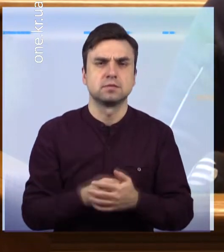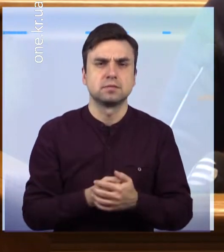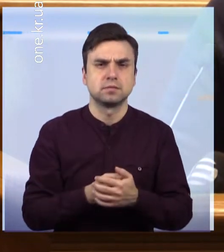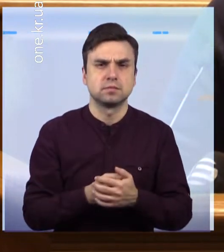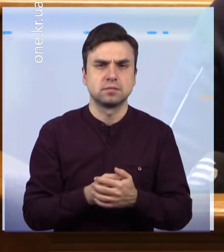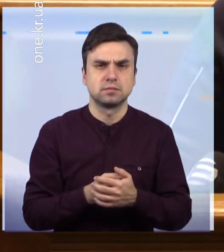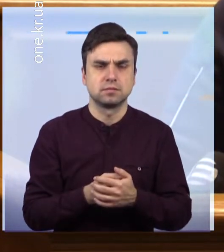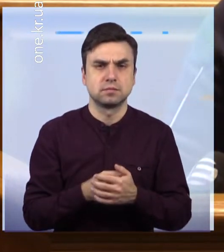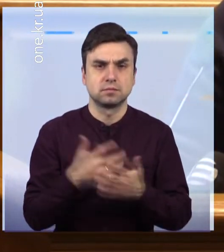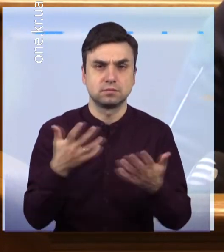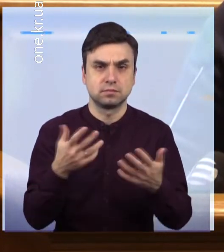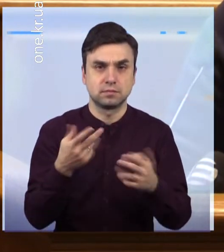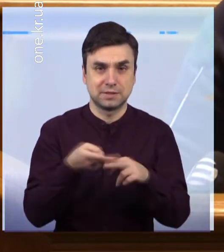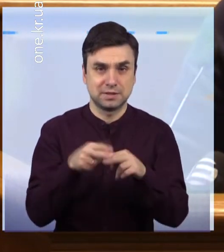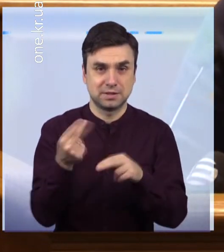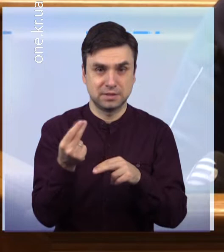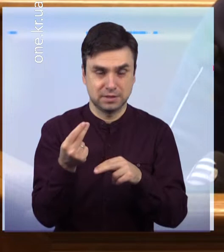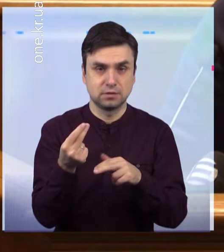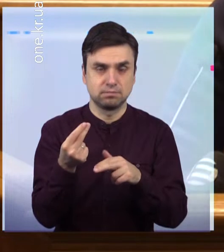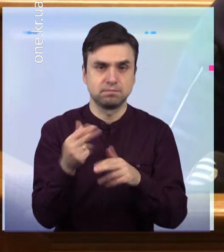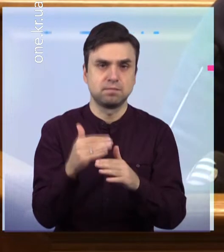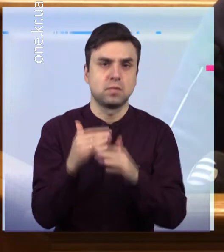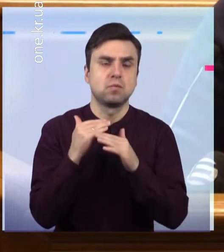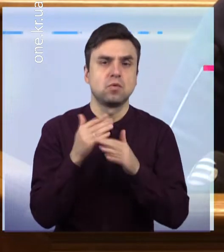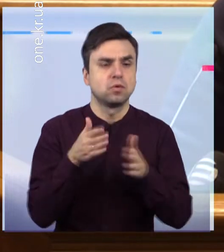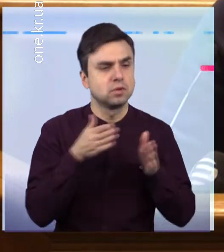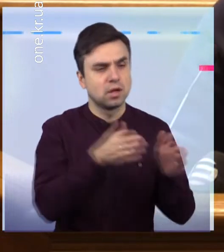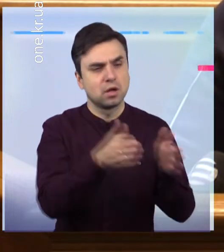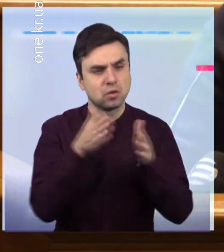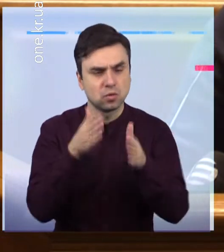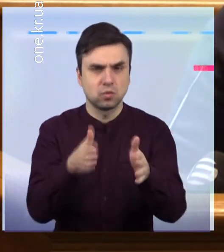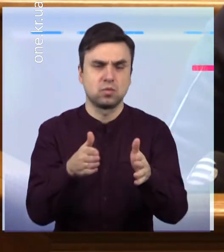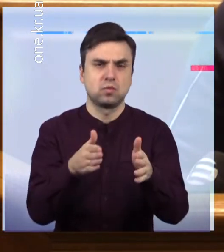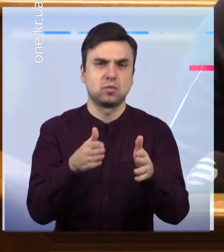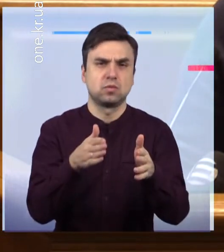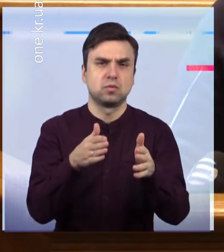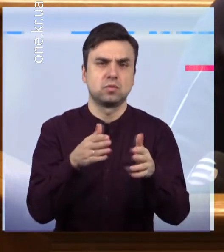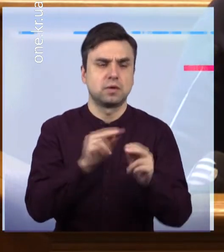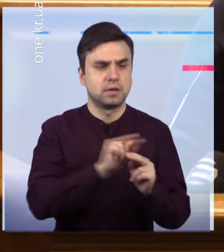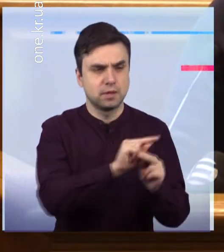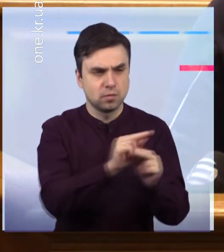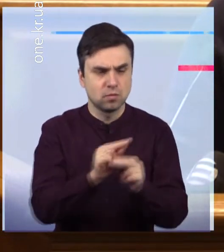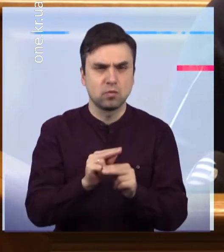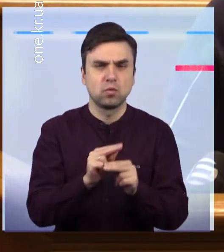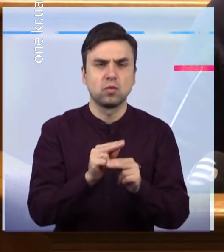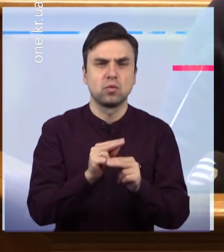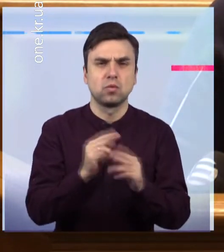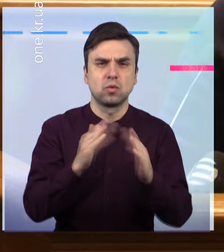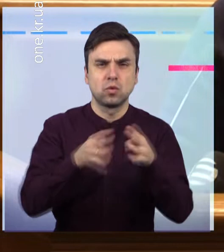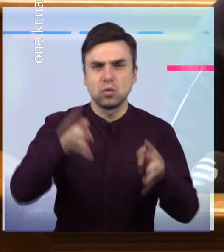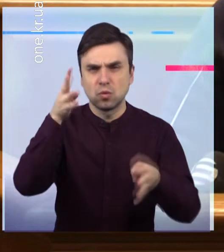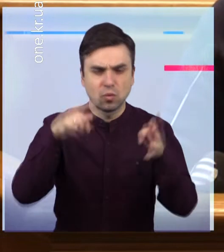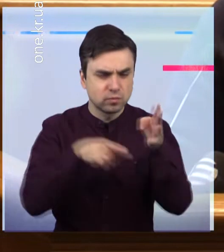автошляхів міста, території загального користування, поточний ремонт вулиць і доріг міста Капітальний